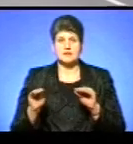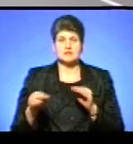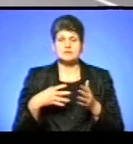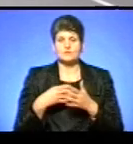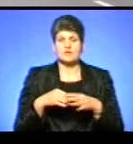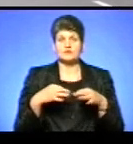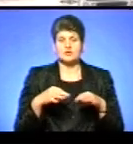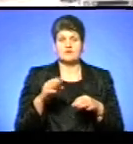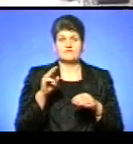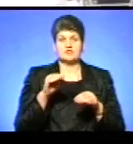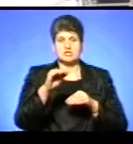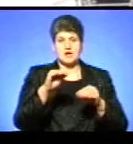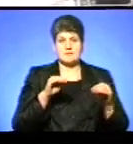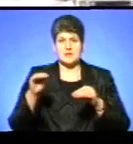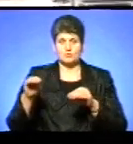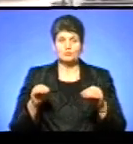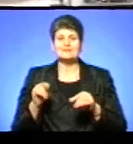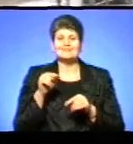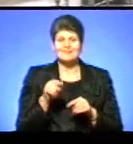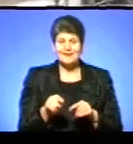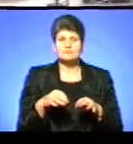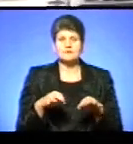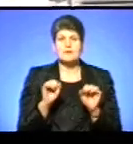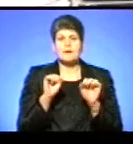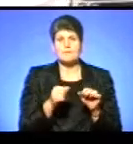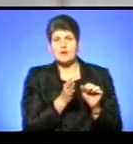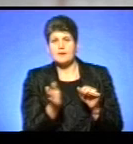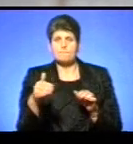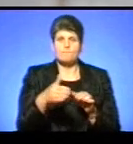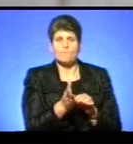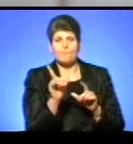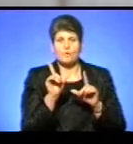порядку на проїжджій частині, так, щоб автомобілі могли проїхати.